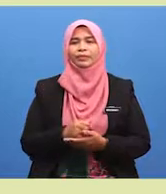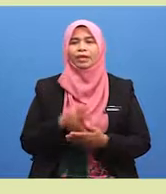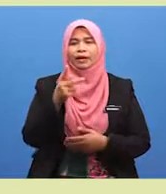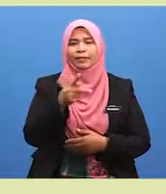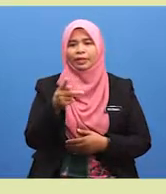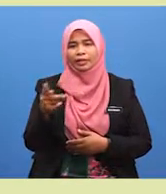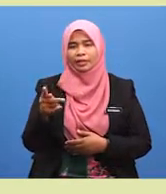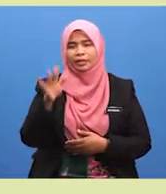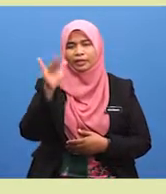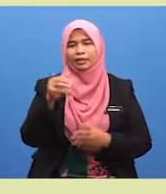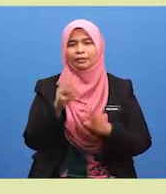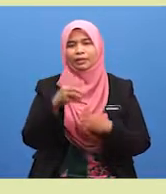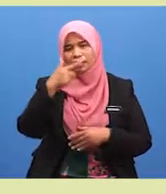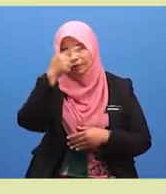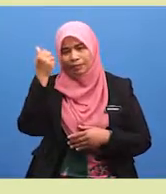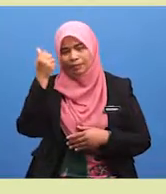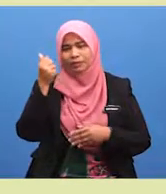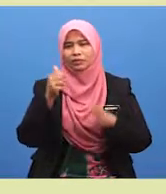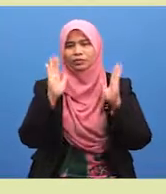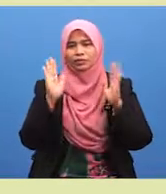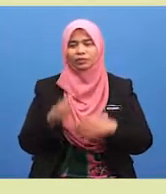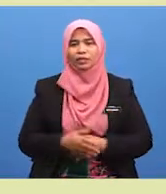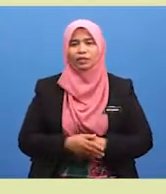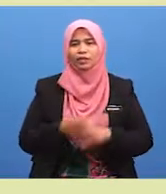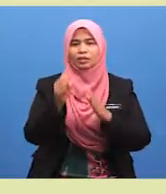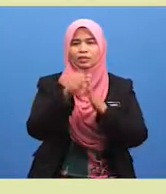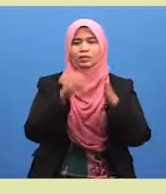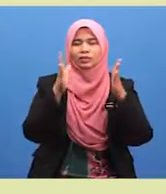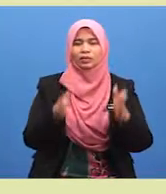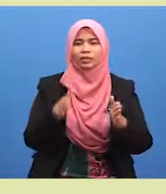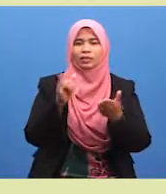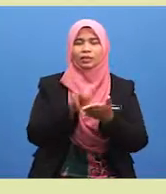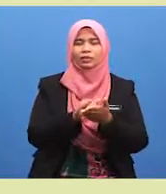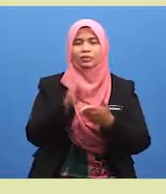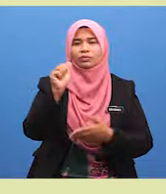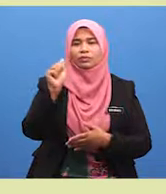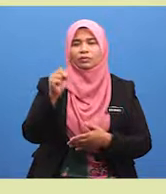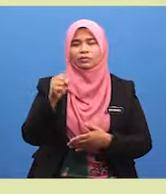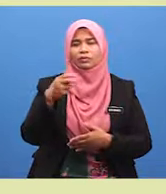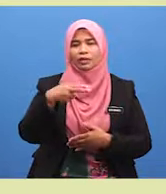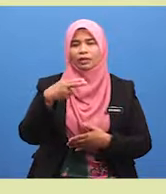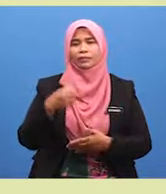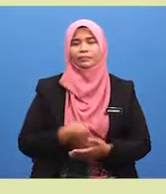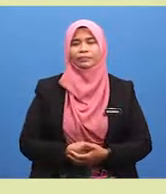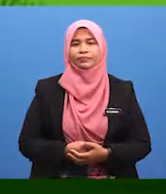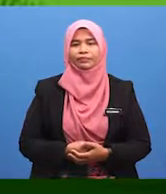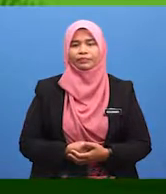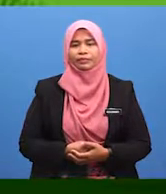perkara-perkara yang menyebabkan solat seseorang itu sah.